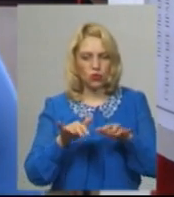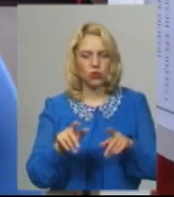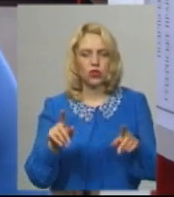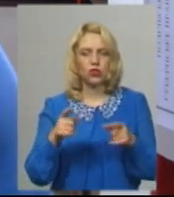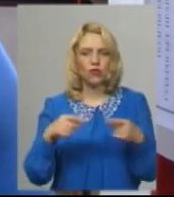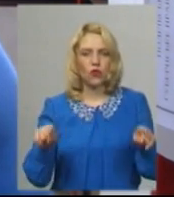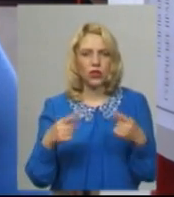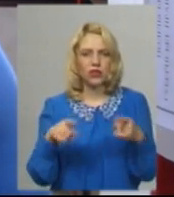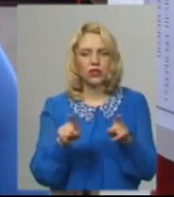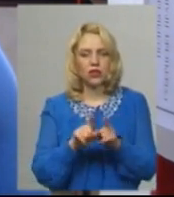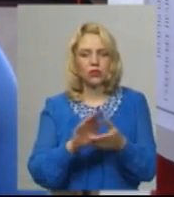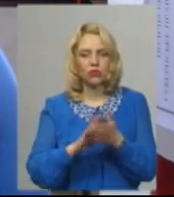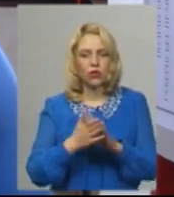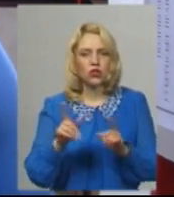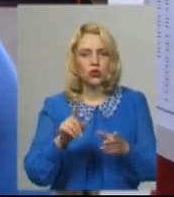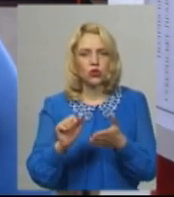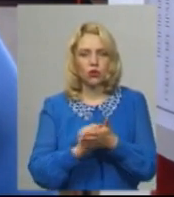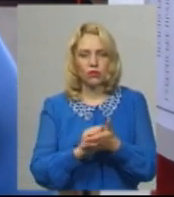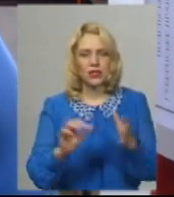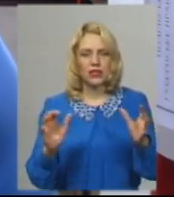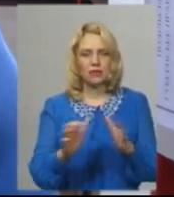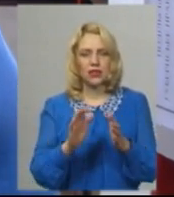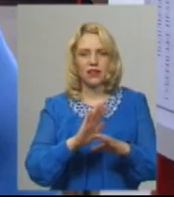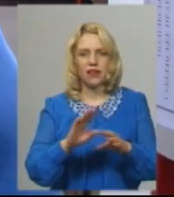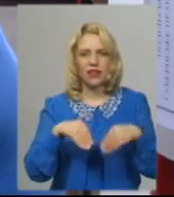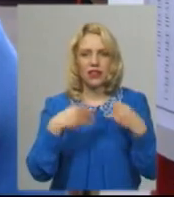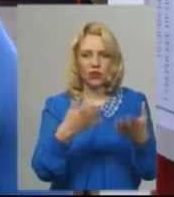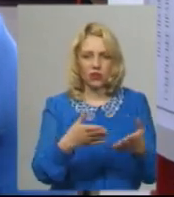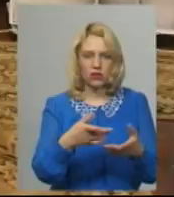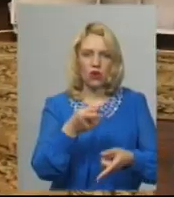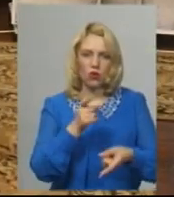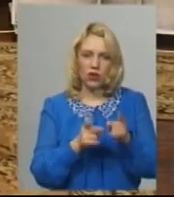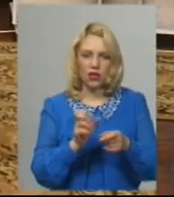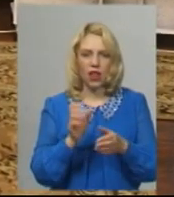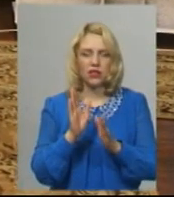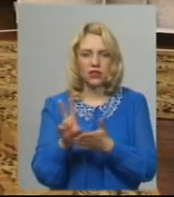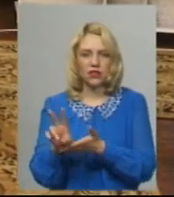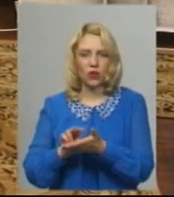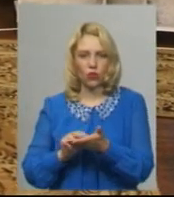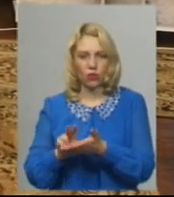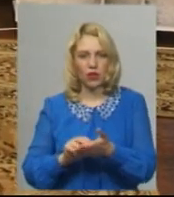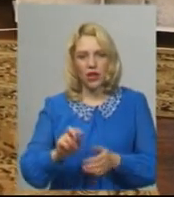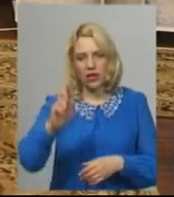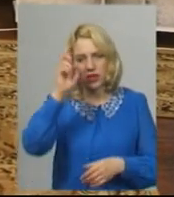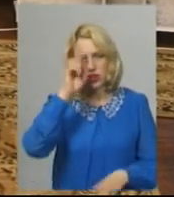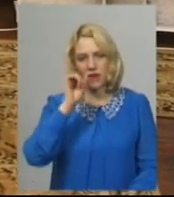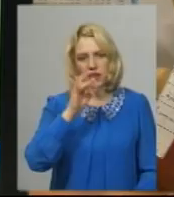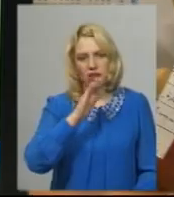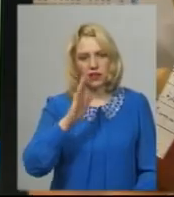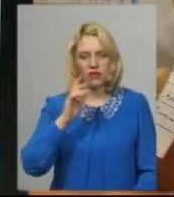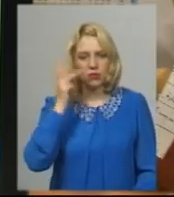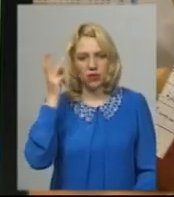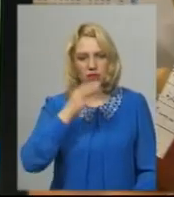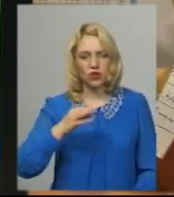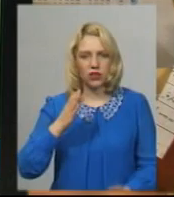зберігаються і не видаються оригінали, а видаються їх копії. В Державному архіві Хмельницької області є документи в